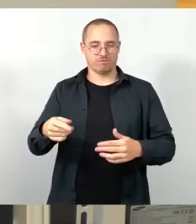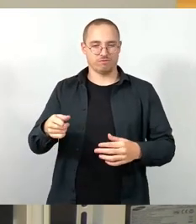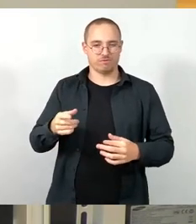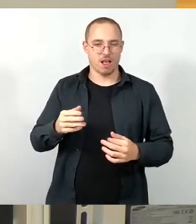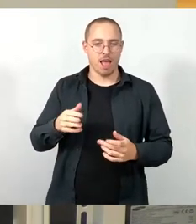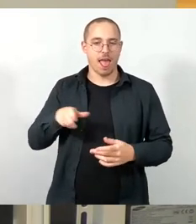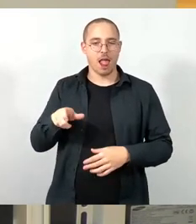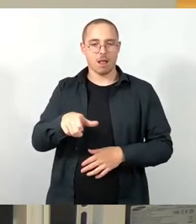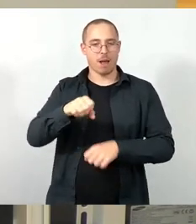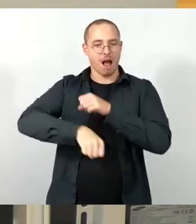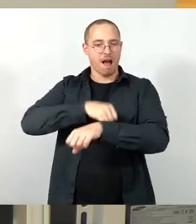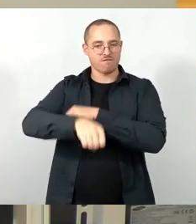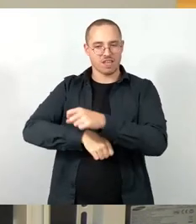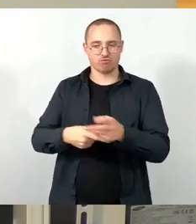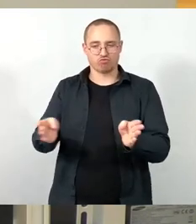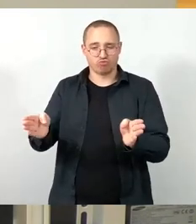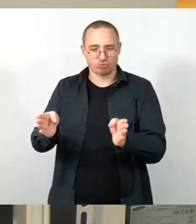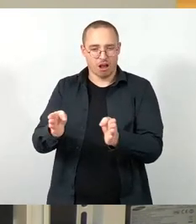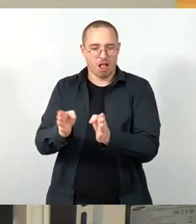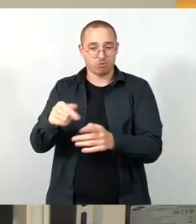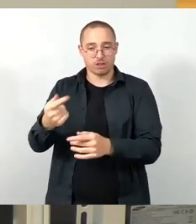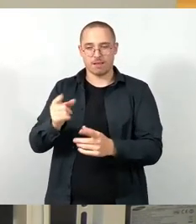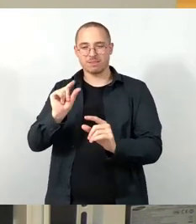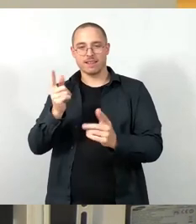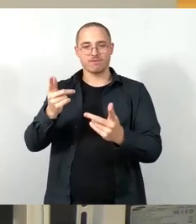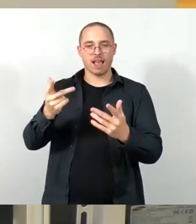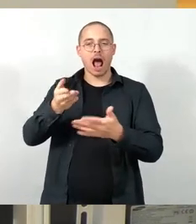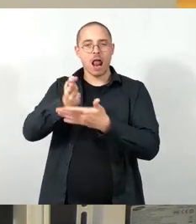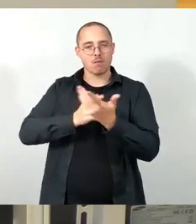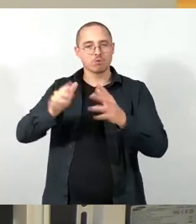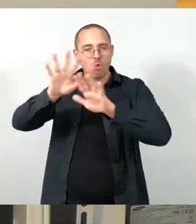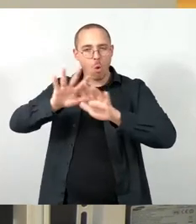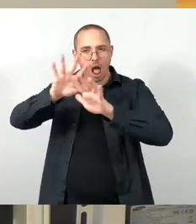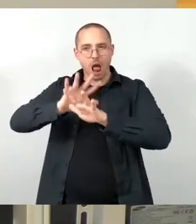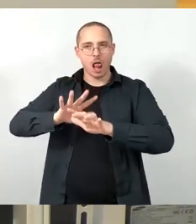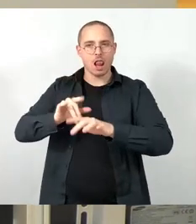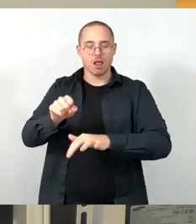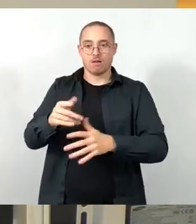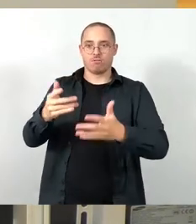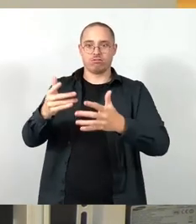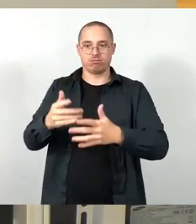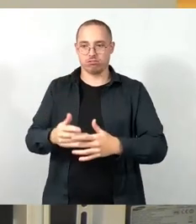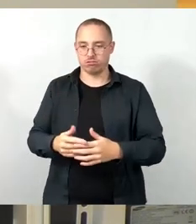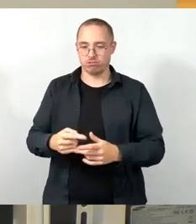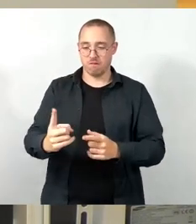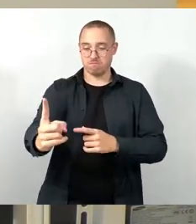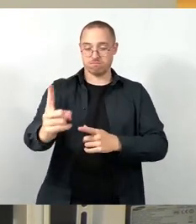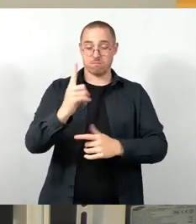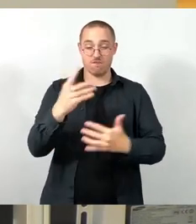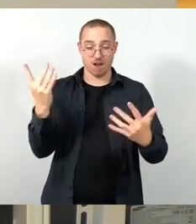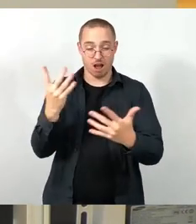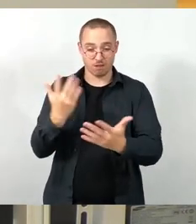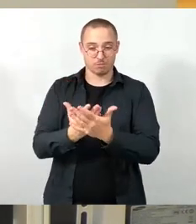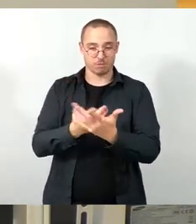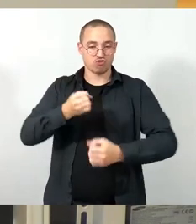entgegenkommt bei dieser Dunkelheit, ist nicht so leicht. Erstens, weil sowohl Jogger, Hundeausführer, Radfahrer oft ohne Licht unterwegs sind. Und